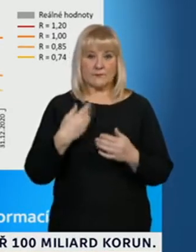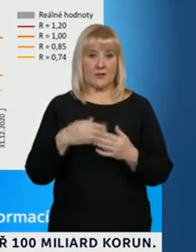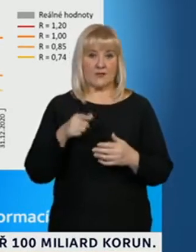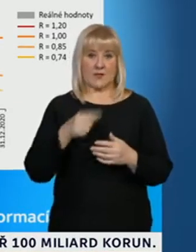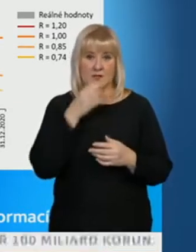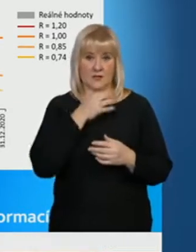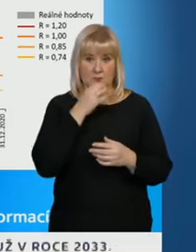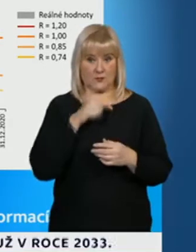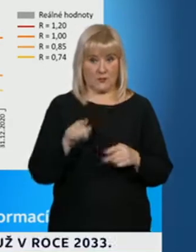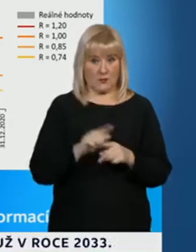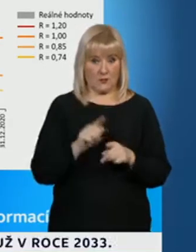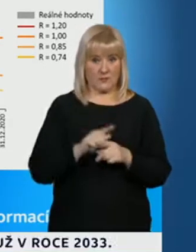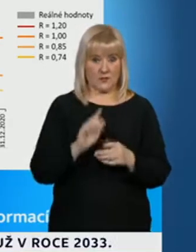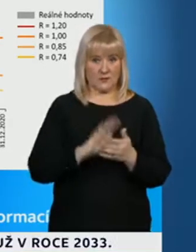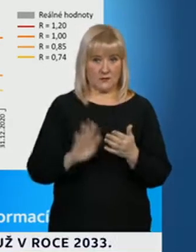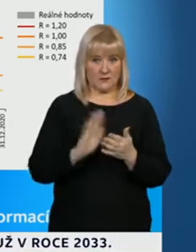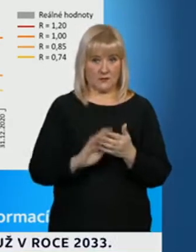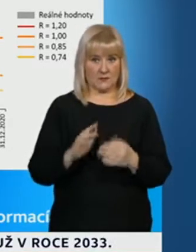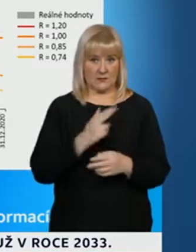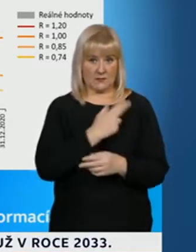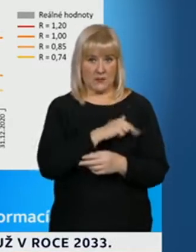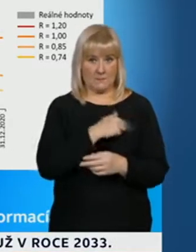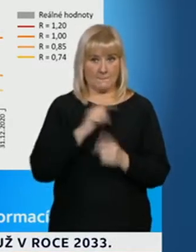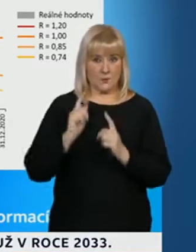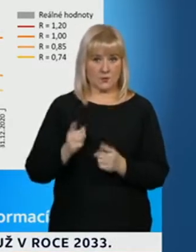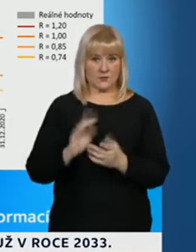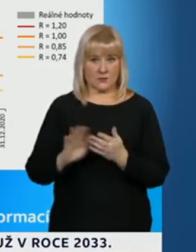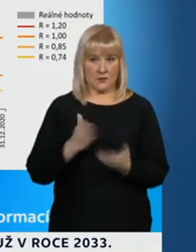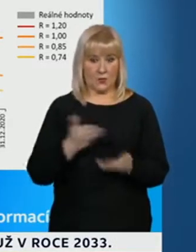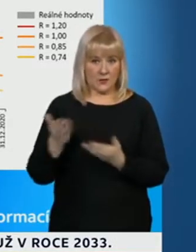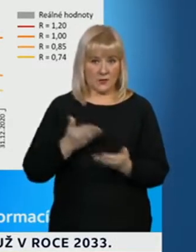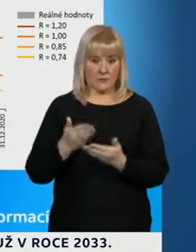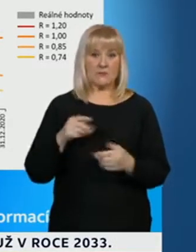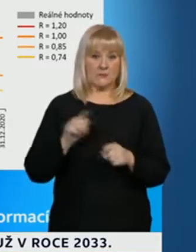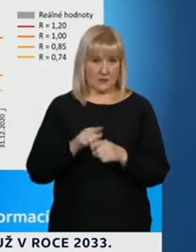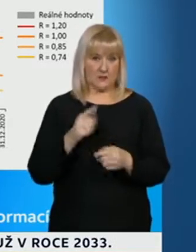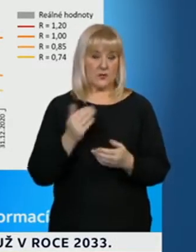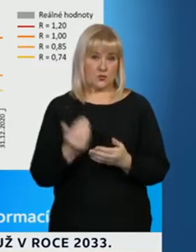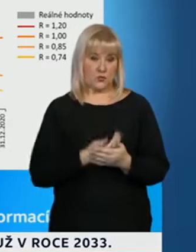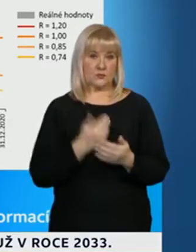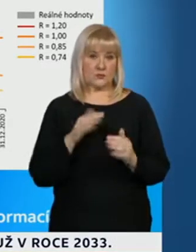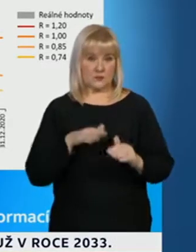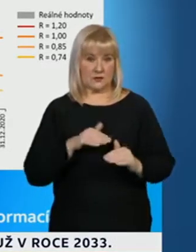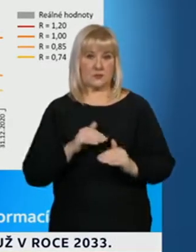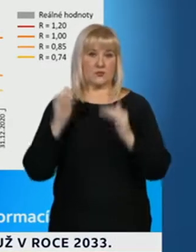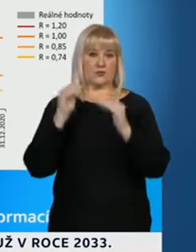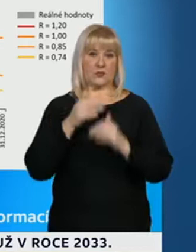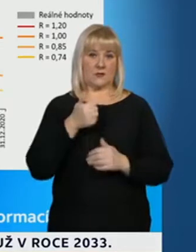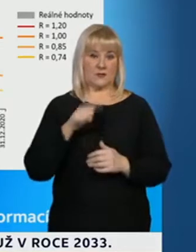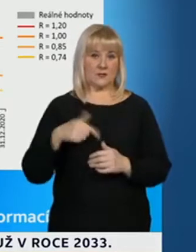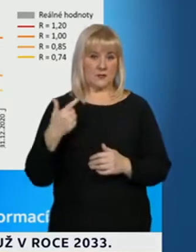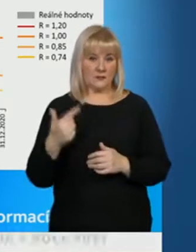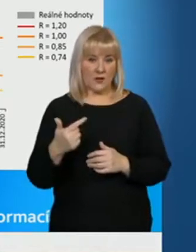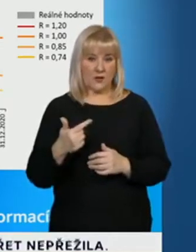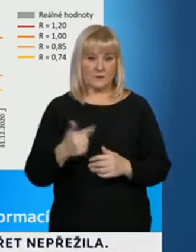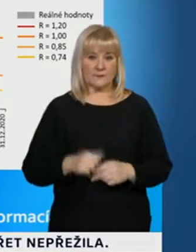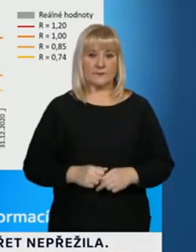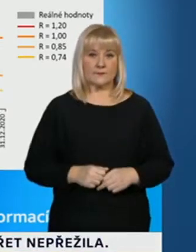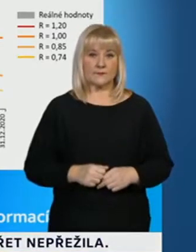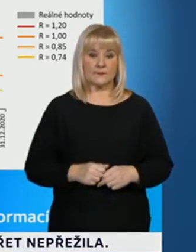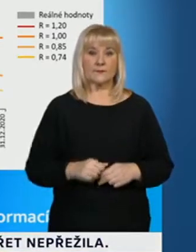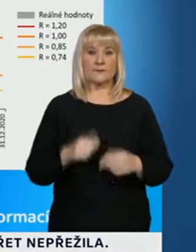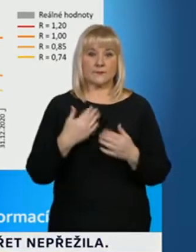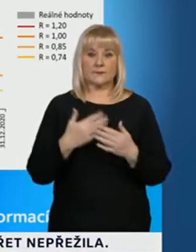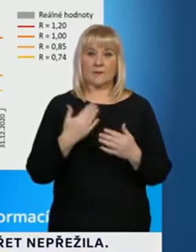rychlosti reagoval na situaci, kdyby se v té populaci ta riziková nálož a riziková zátěž zranitelných skupin zvyšovala.